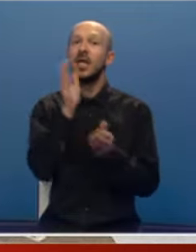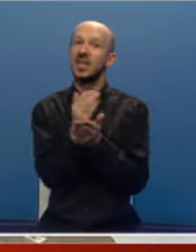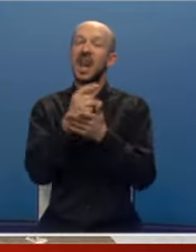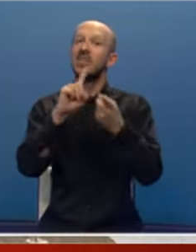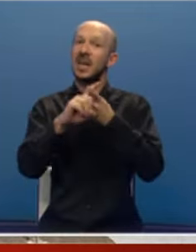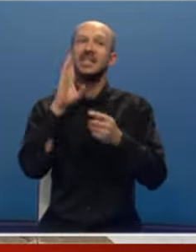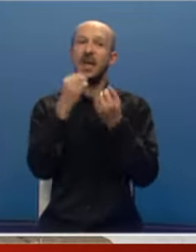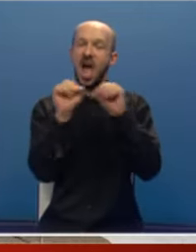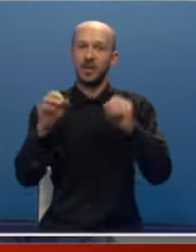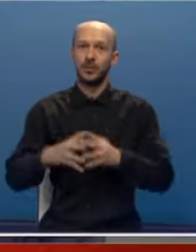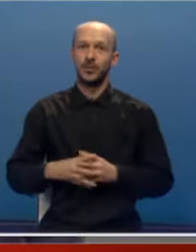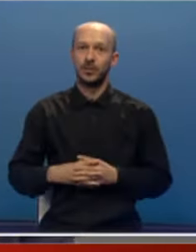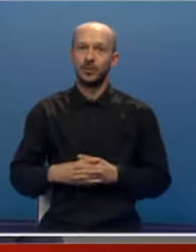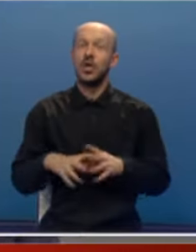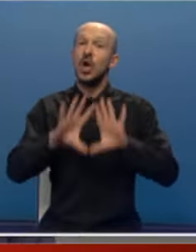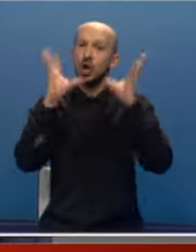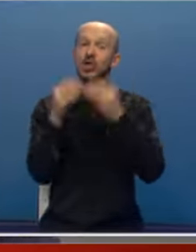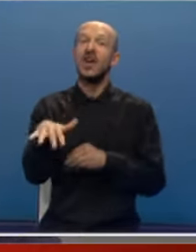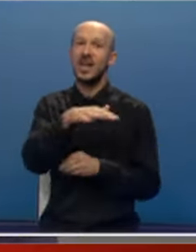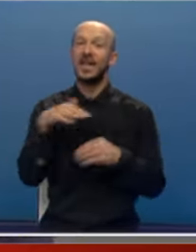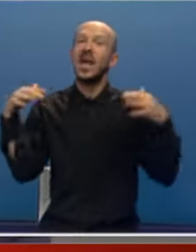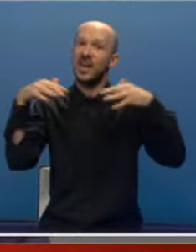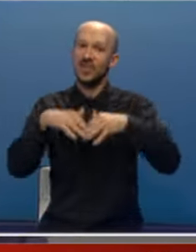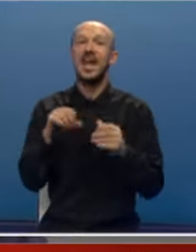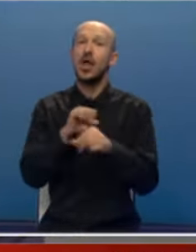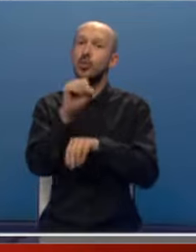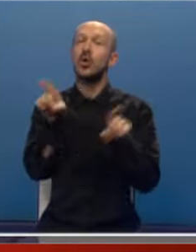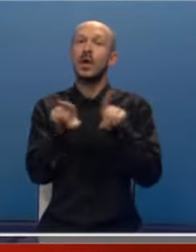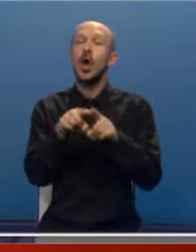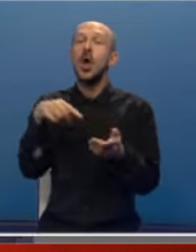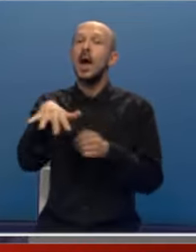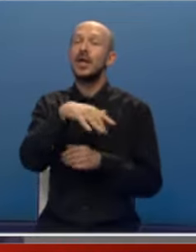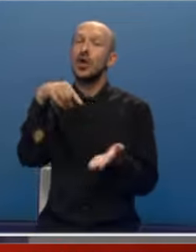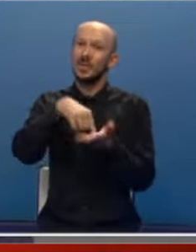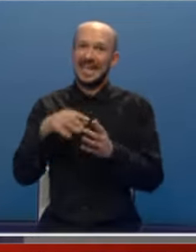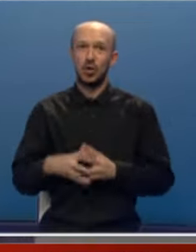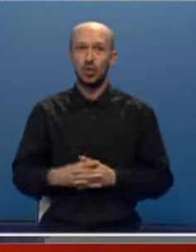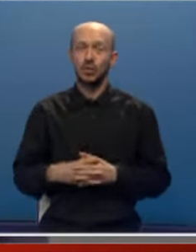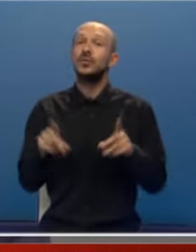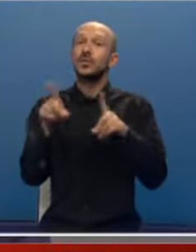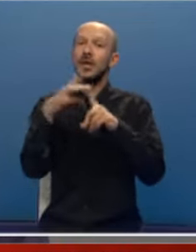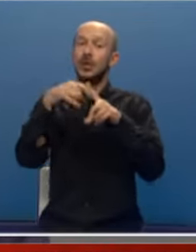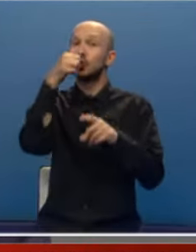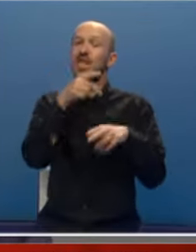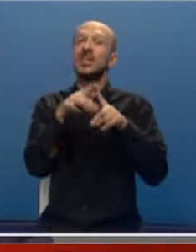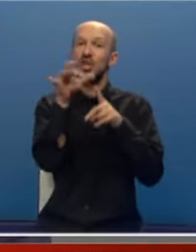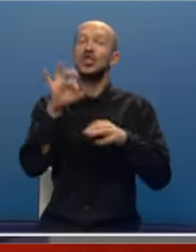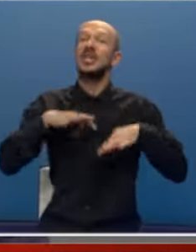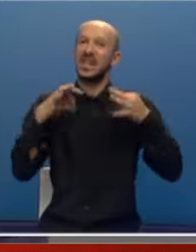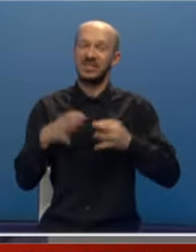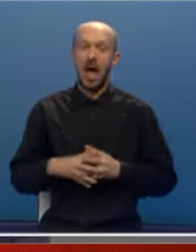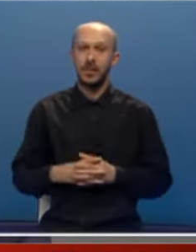dijela Federacije BiH. Čitav ova regija gravitira Doboju kao nekom regionalnom centru, pa tako i što se tiče zdravstva.